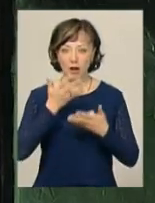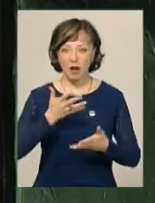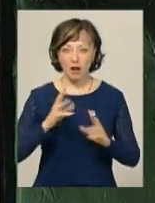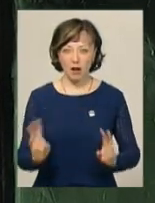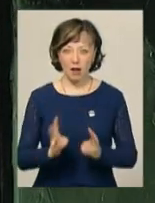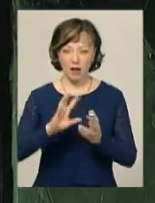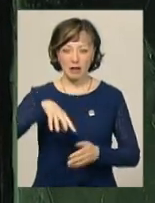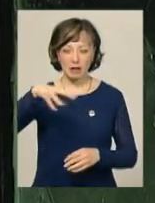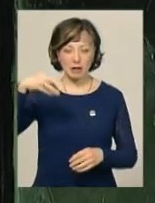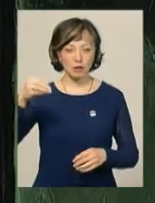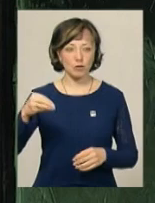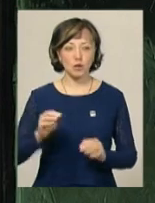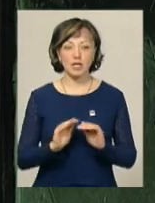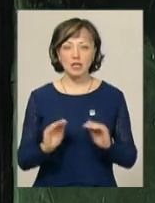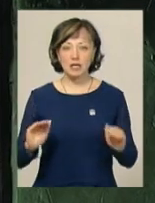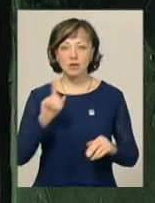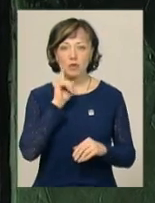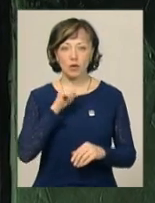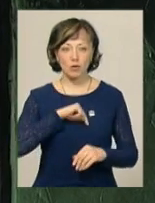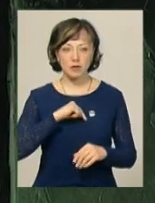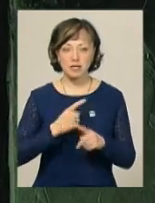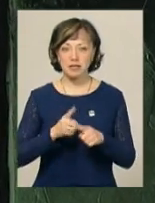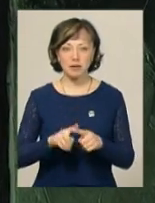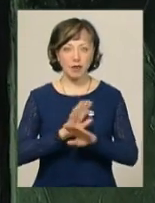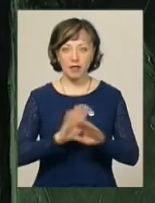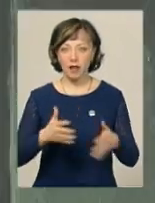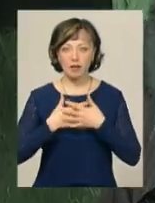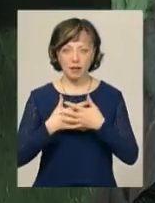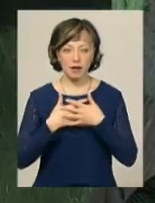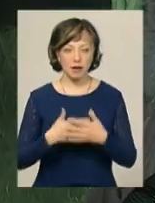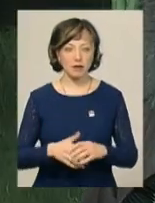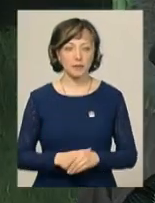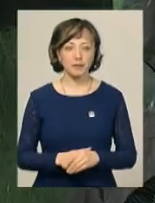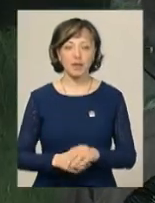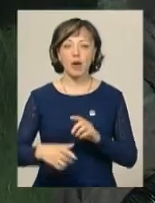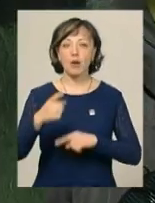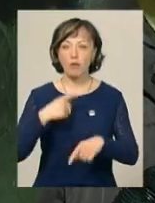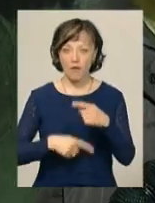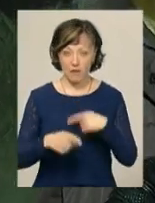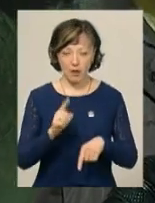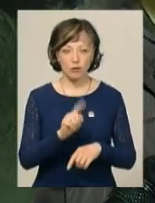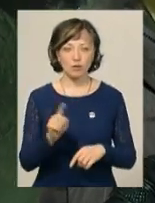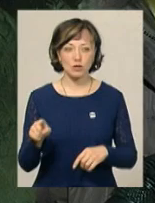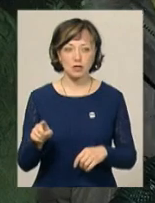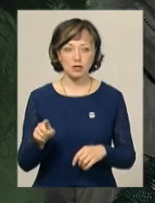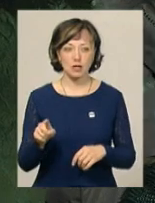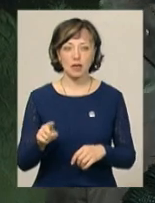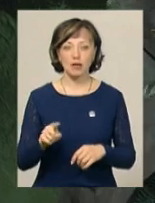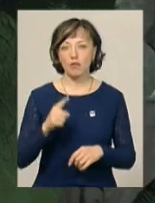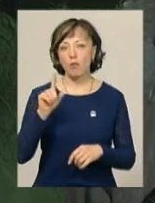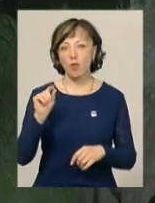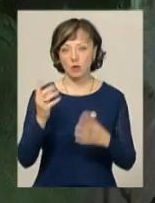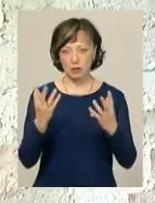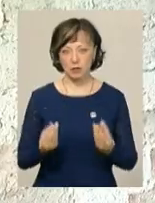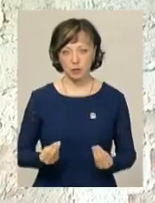диму. Діти, молодий організм, щоб цим вони не дихали. Вони повернуться з неділі в